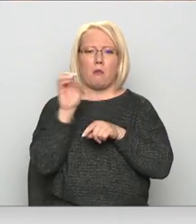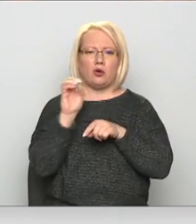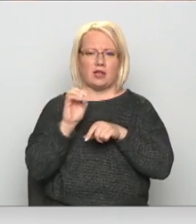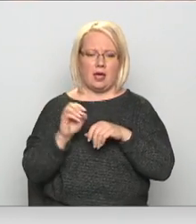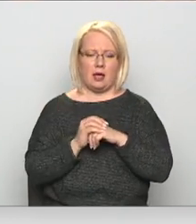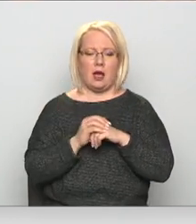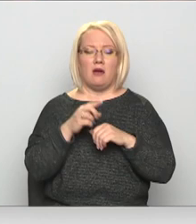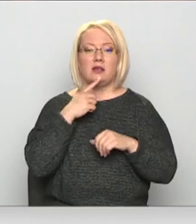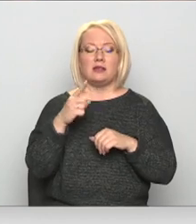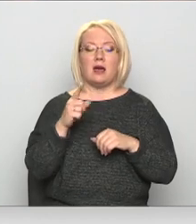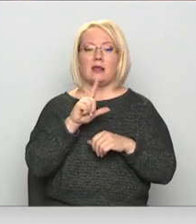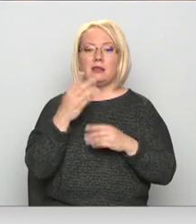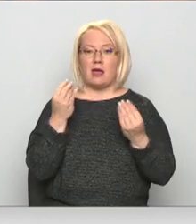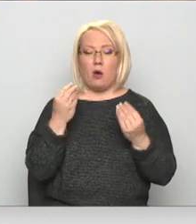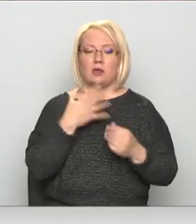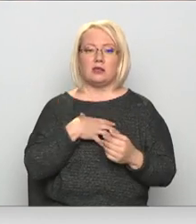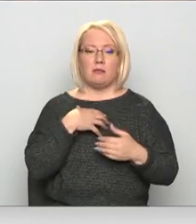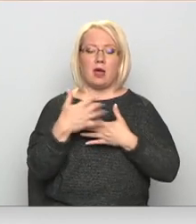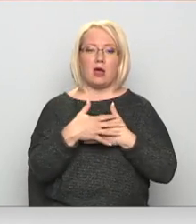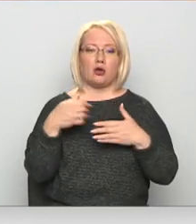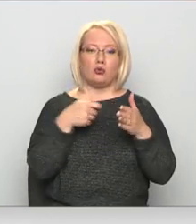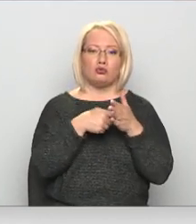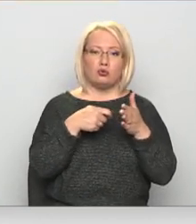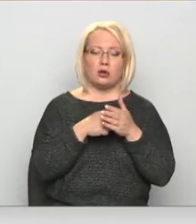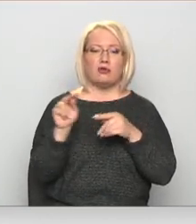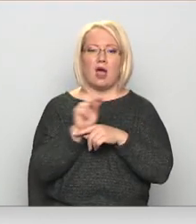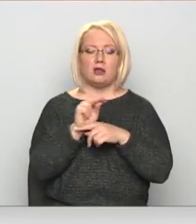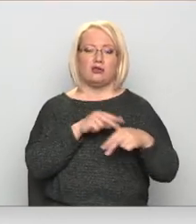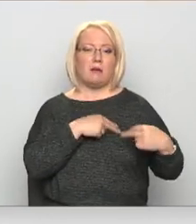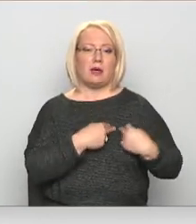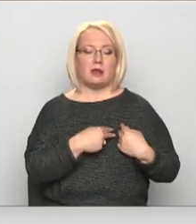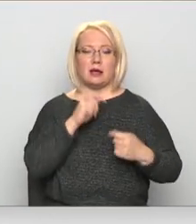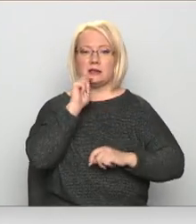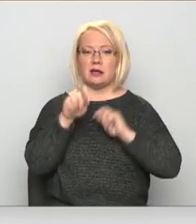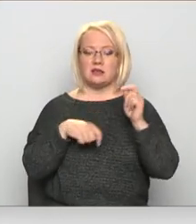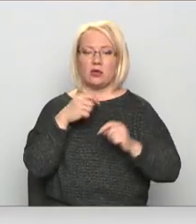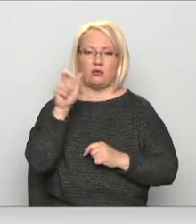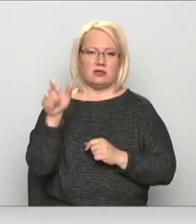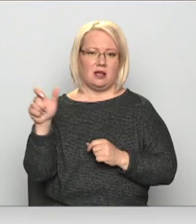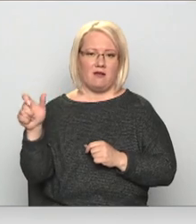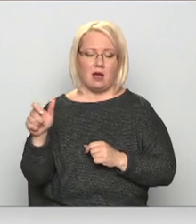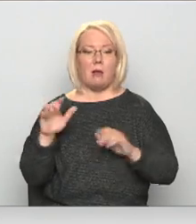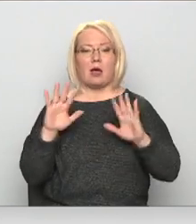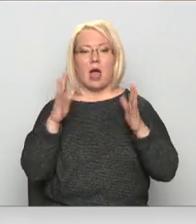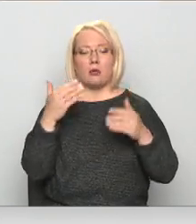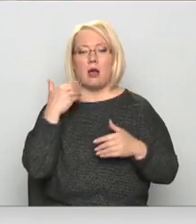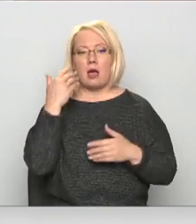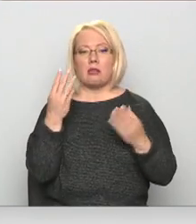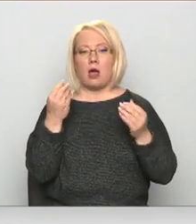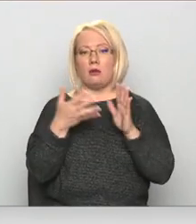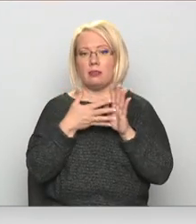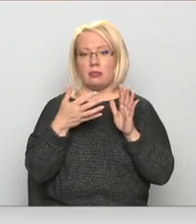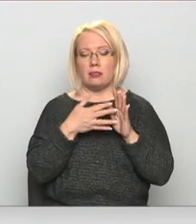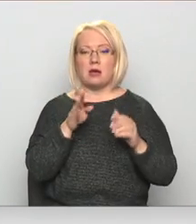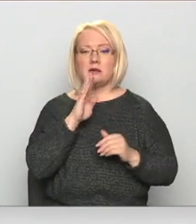līdzekļu, kas nepieciešami Kaķu uzturēšanai un ārstēšanai, biedrībai saziedo līdz cilvēki, bet gadījumos, kad naudas pietrūkst,